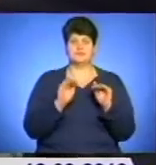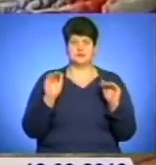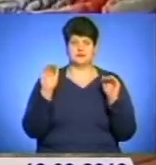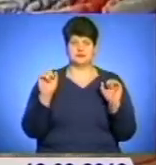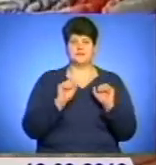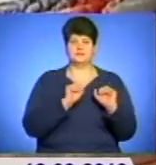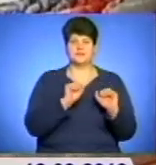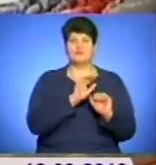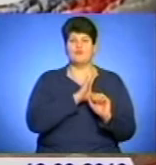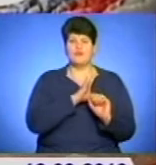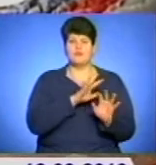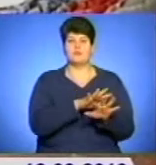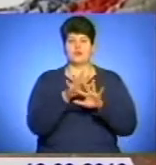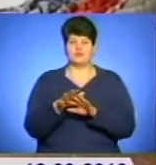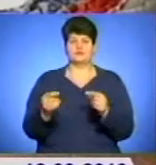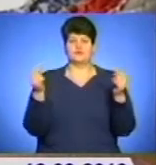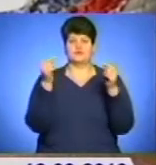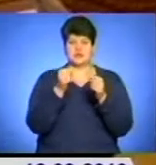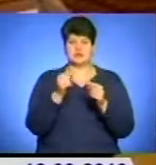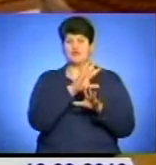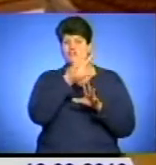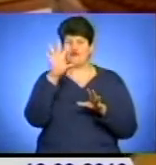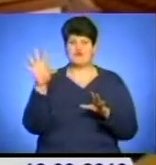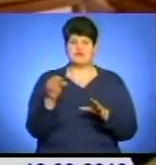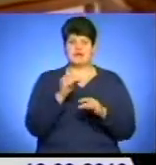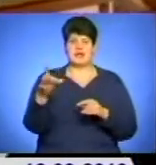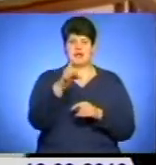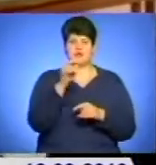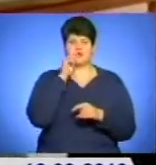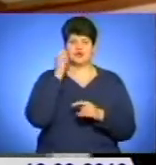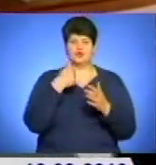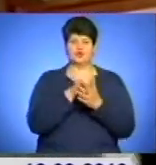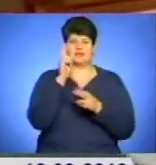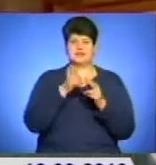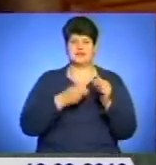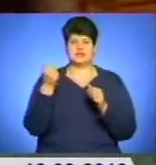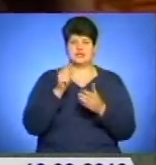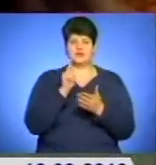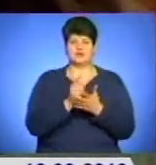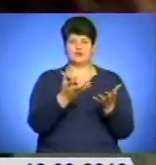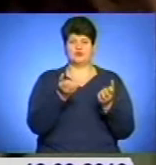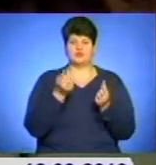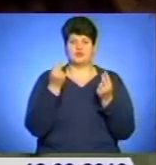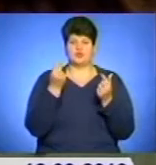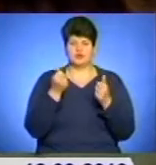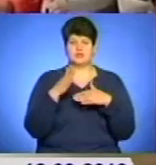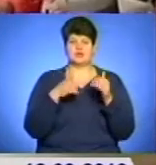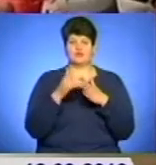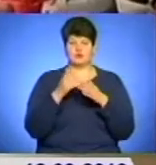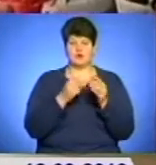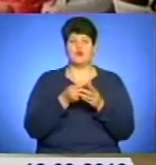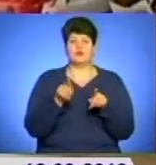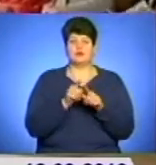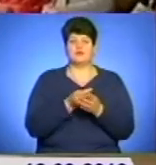категорії був перерахований вчасно у всі регіони України. До кінця тижня люди мають отримати гроші на руки. Відповідно до графіка виплачуються й пенсії.